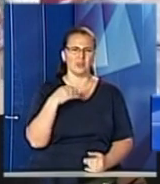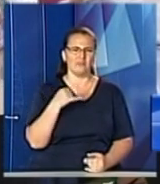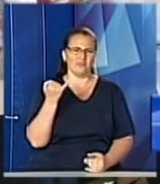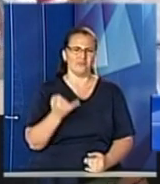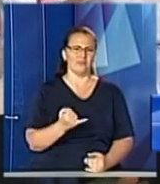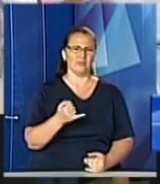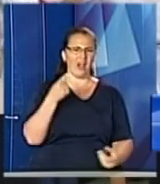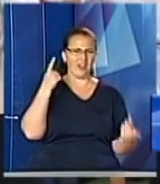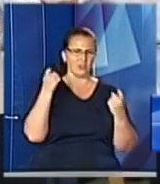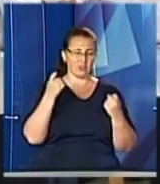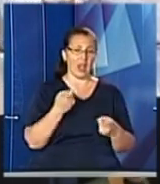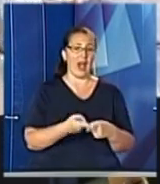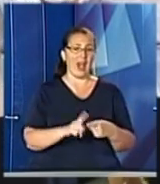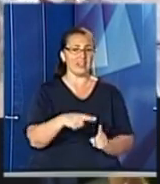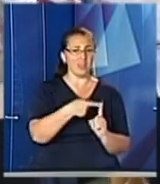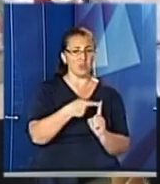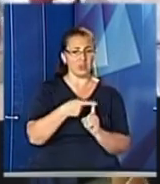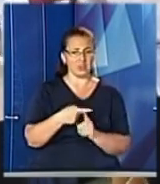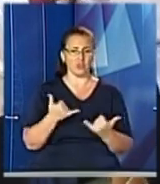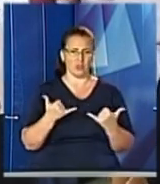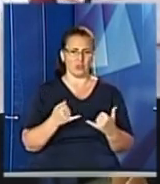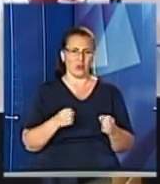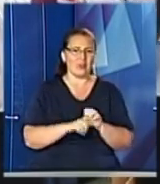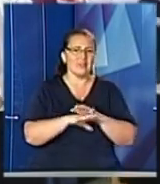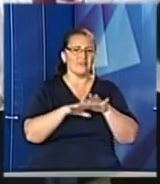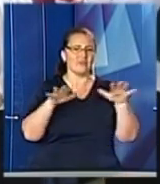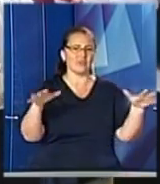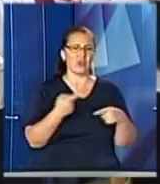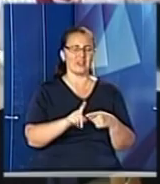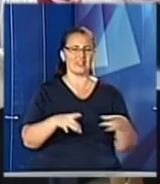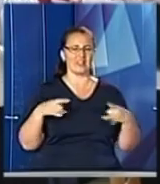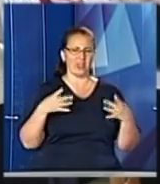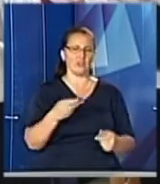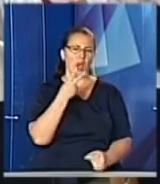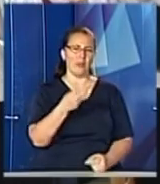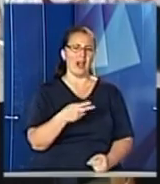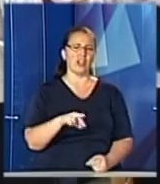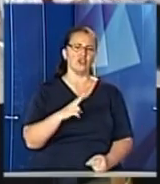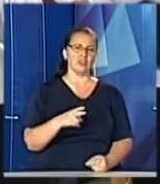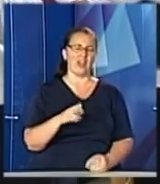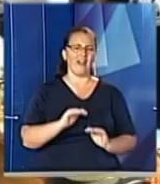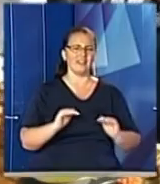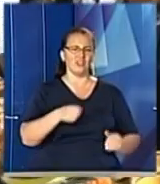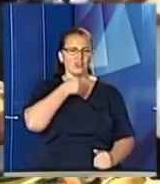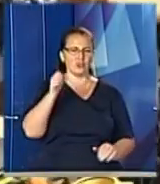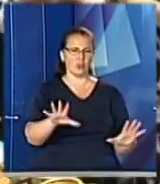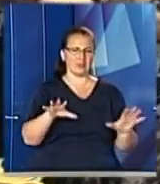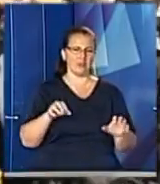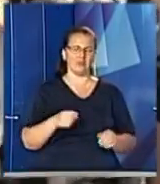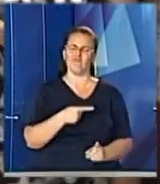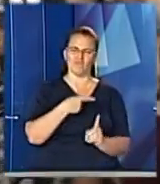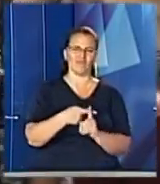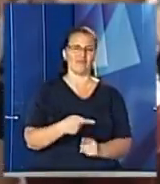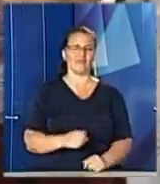Оцей позитив, який випромінює сьогодні свято, я бачу, як сприймають люди, як сприймають дорослі, як сприймають діти – тільки за». Понад три